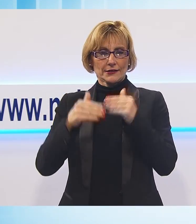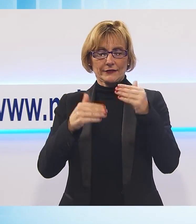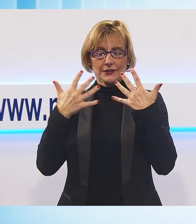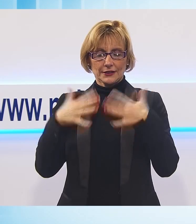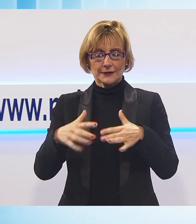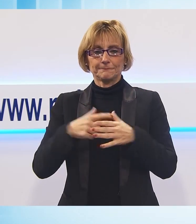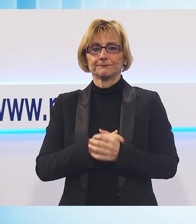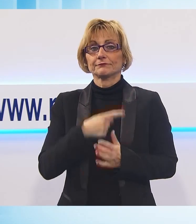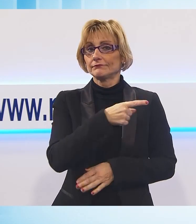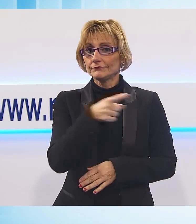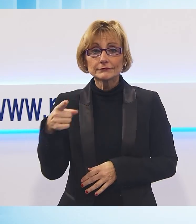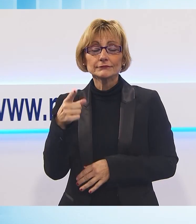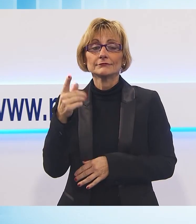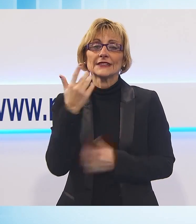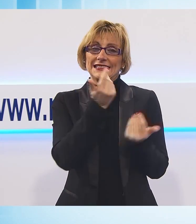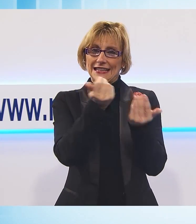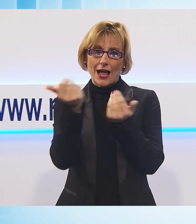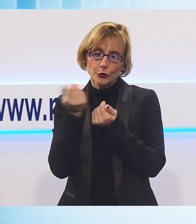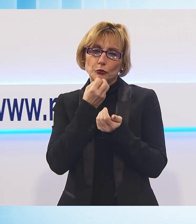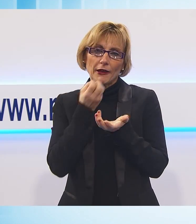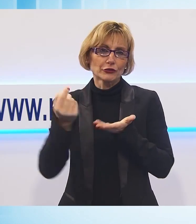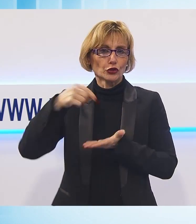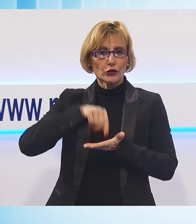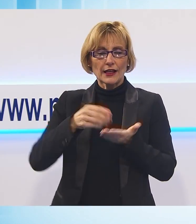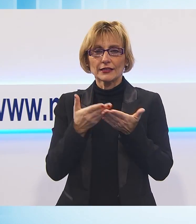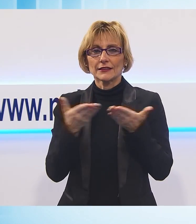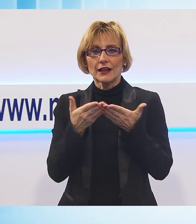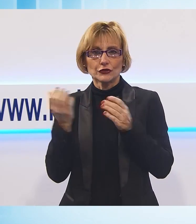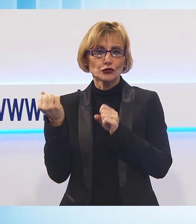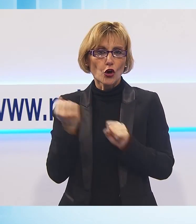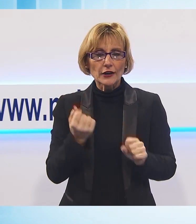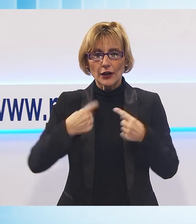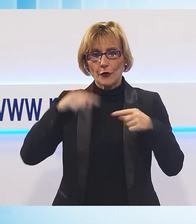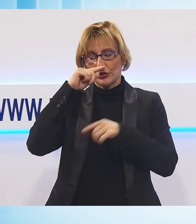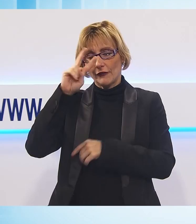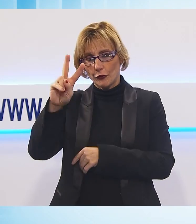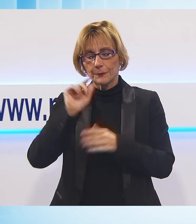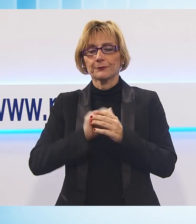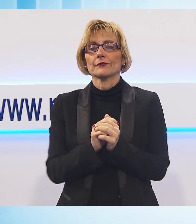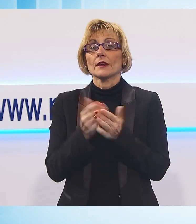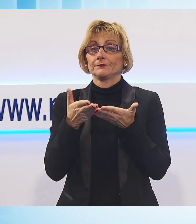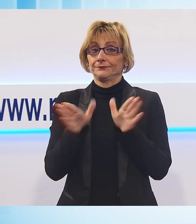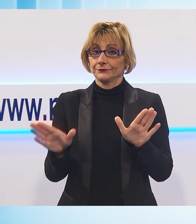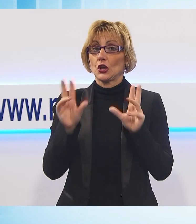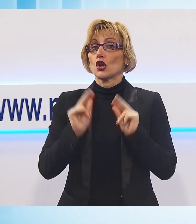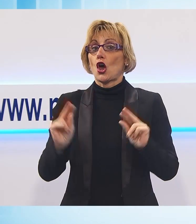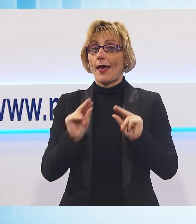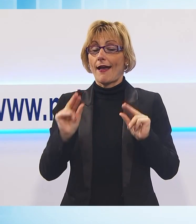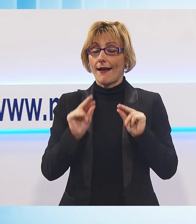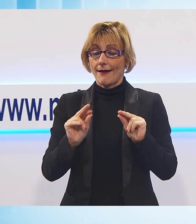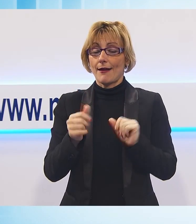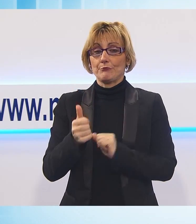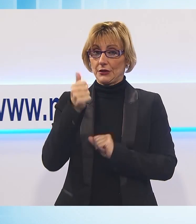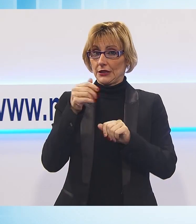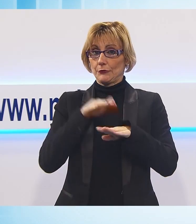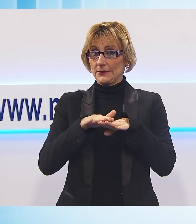A tutti voi un cordiale saluto e ben ritrovati per questa edizione del Tigino. Capriamo con la cronaca, le forze dell